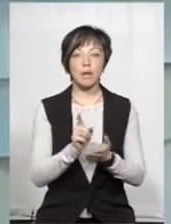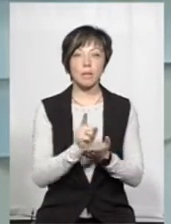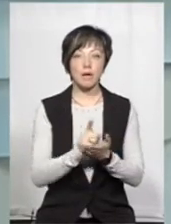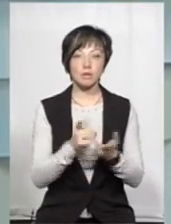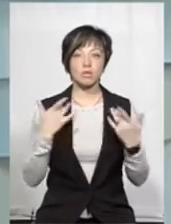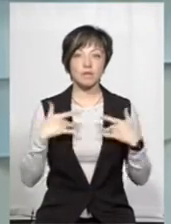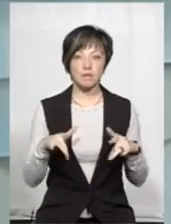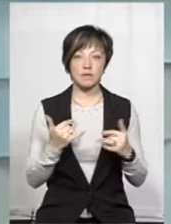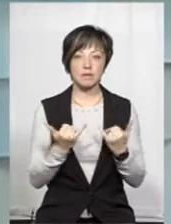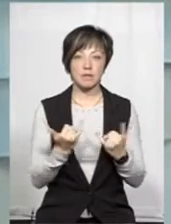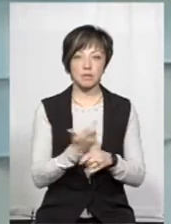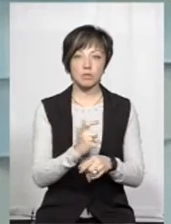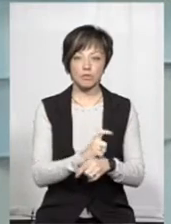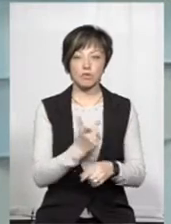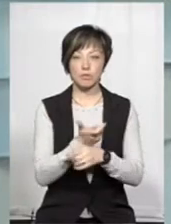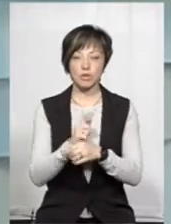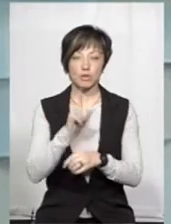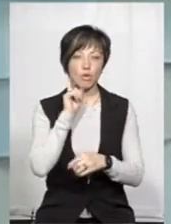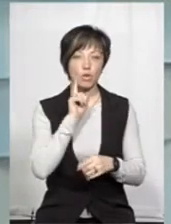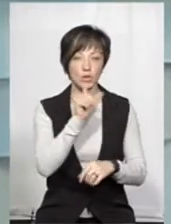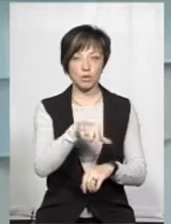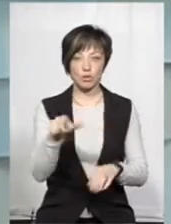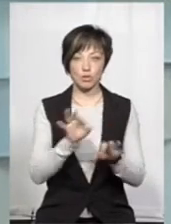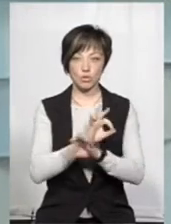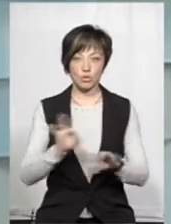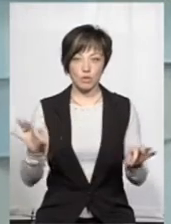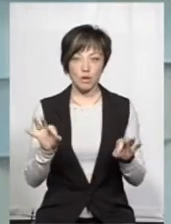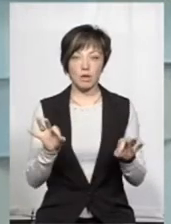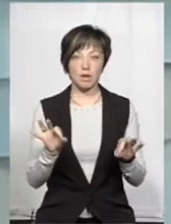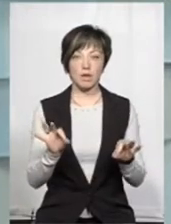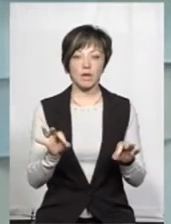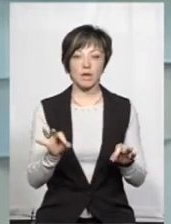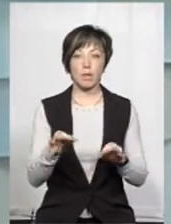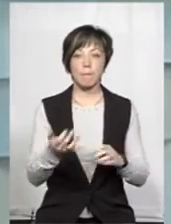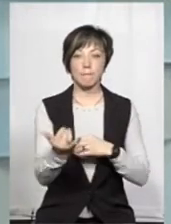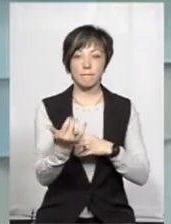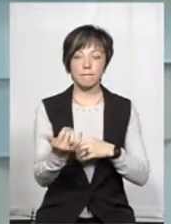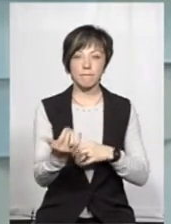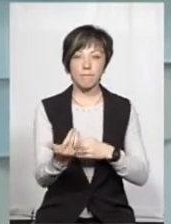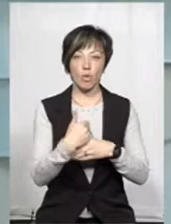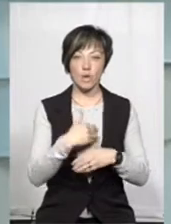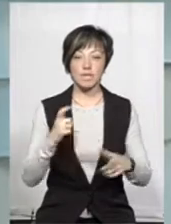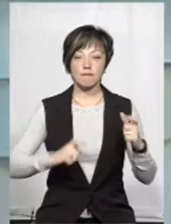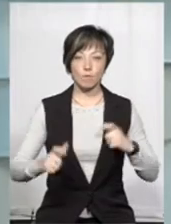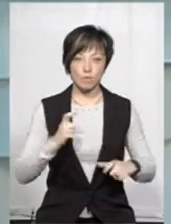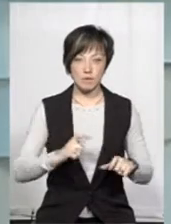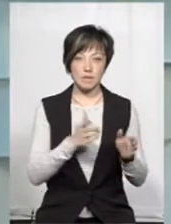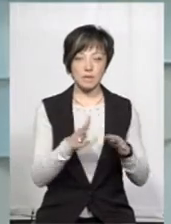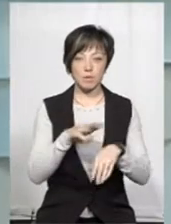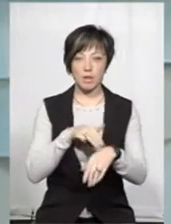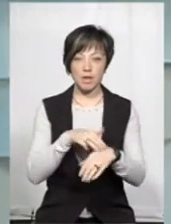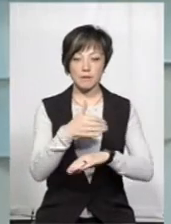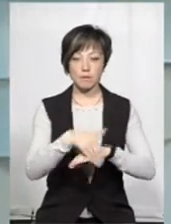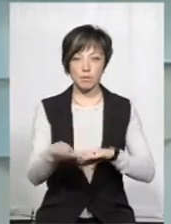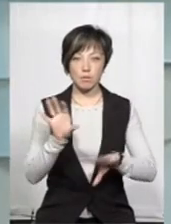звільнився, і зараз це більше і більше в нас молодих, чудових людей, які приходять у нас з вузів наших систем МВС, які приходять з